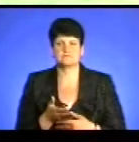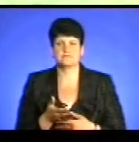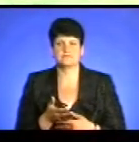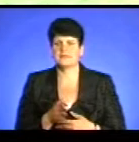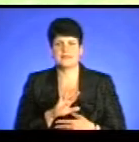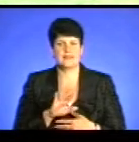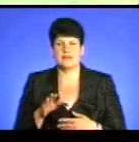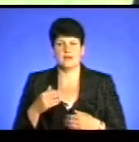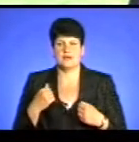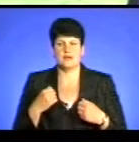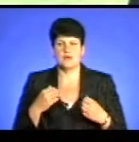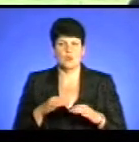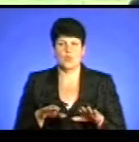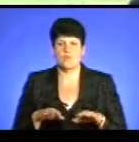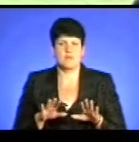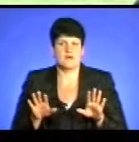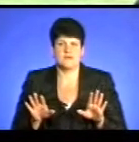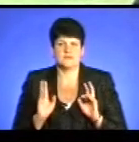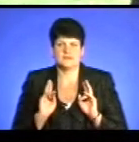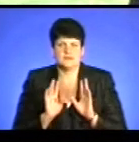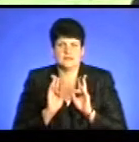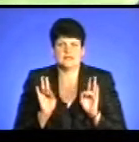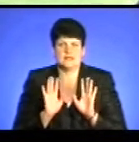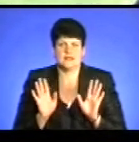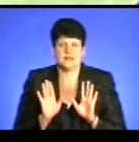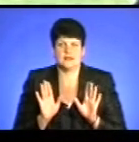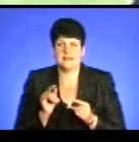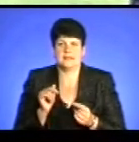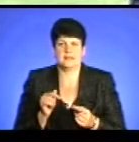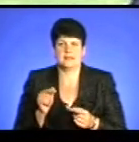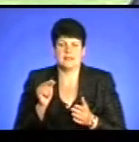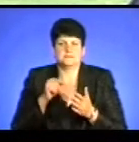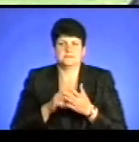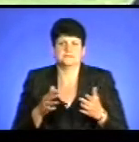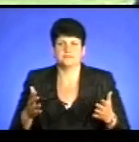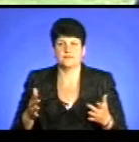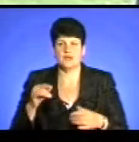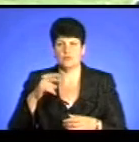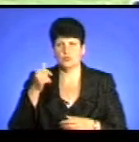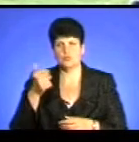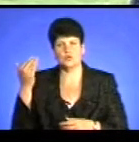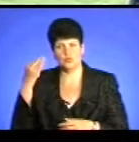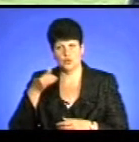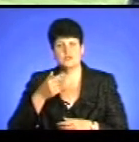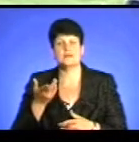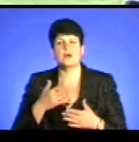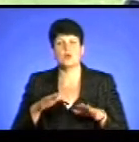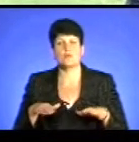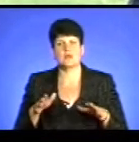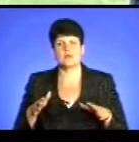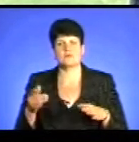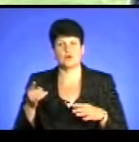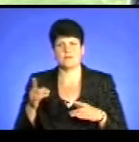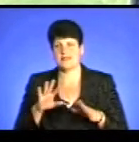Ні, не купався. Чому? Не знаю, якось нагоди не було. А того року, де купались, в Тернополі? В